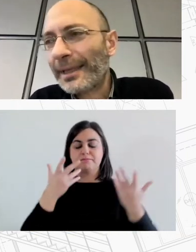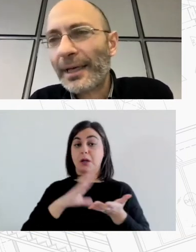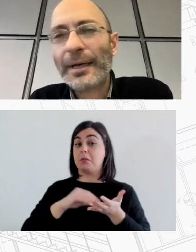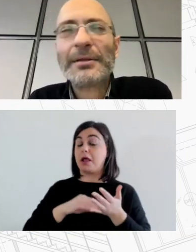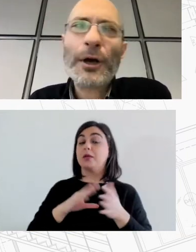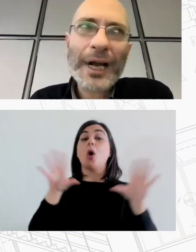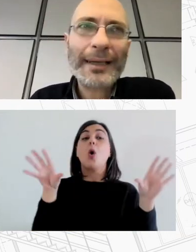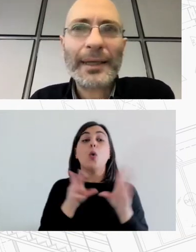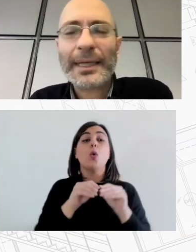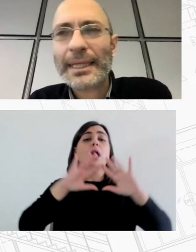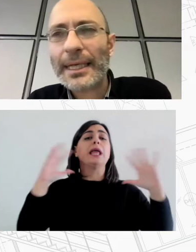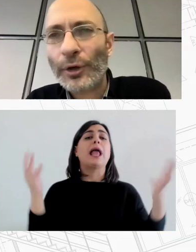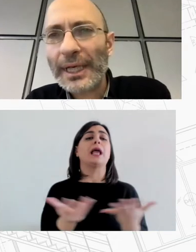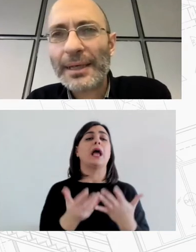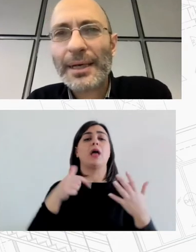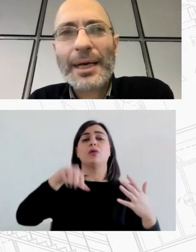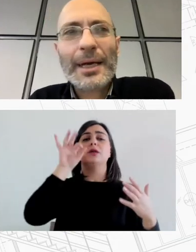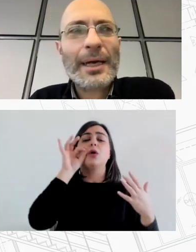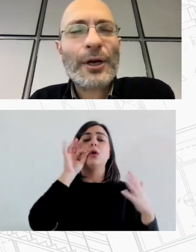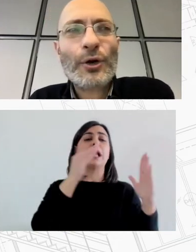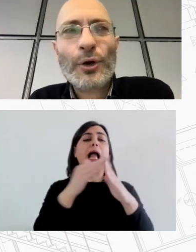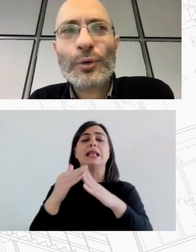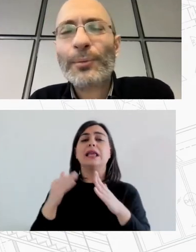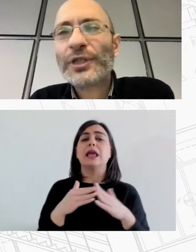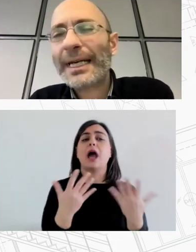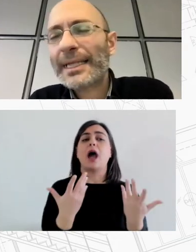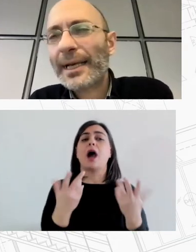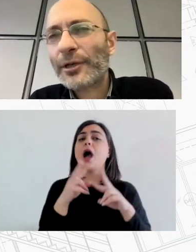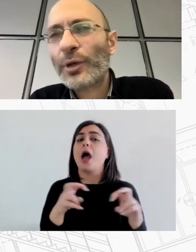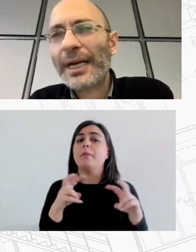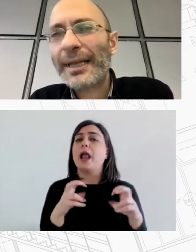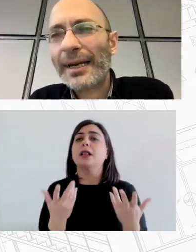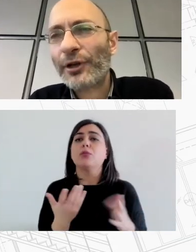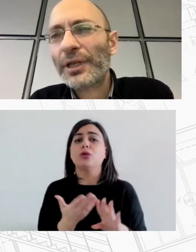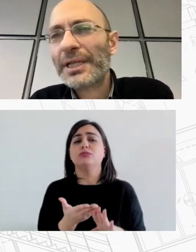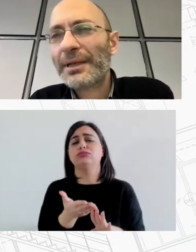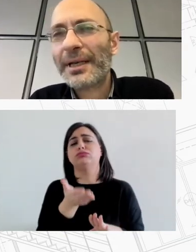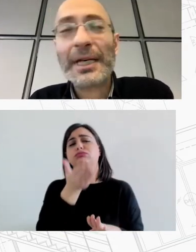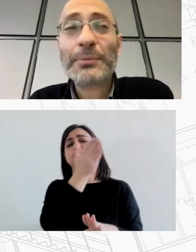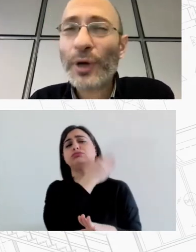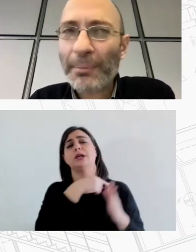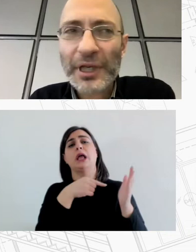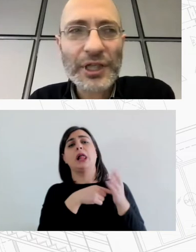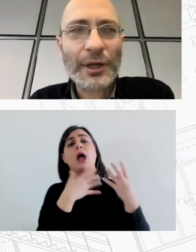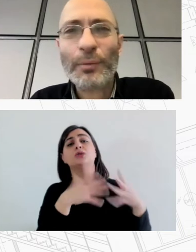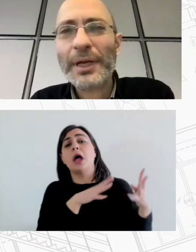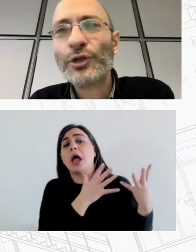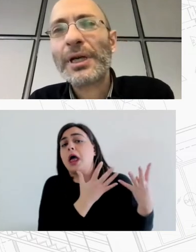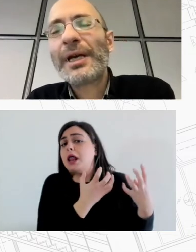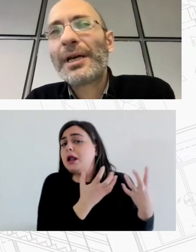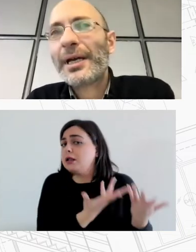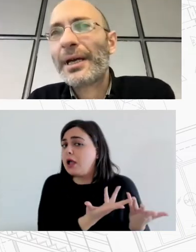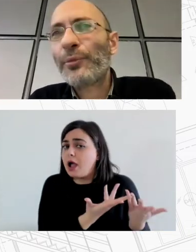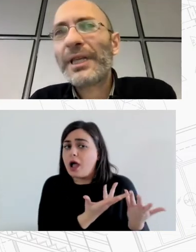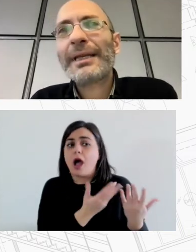κατοικία την αγορά κατοικίας στη Θεσσαλονίκη χρονολογούνταν από τις αρχές στις δεκατείες του 1990 αναφερόταν σε ένα σημείο καμπής ενδεχομένως